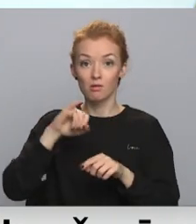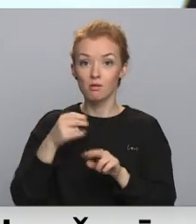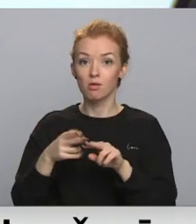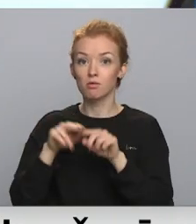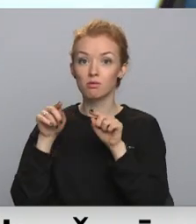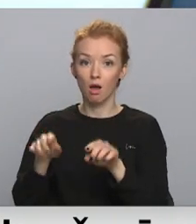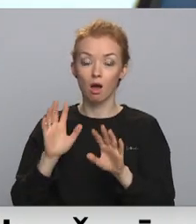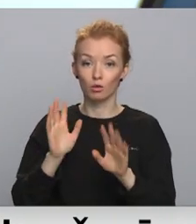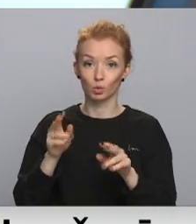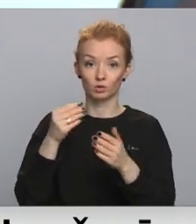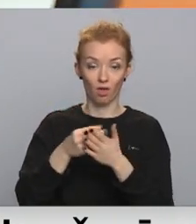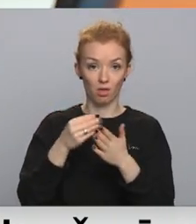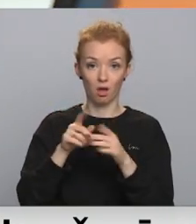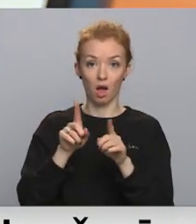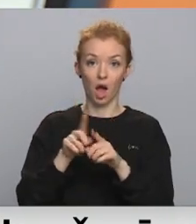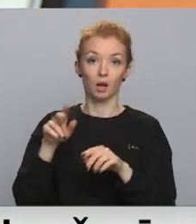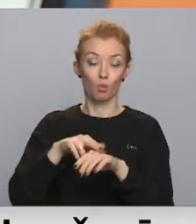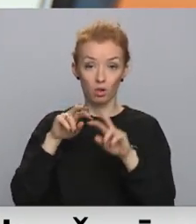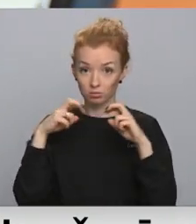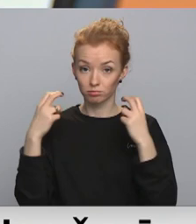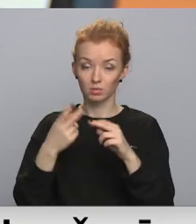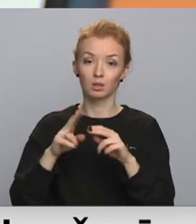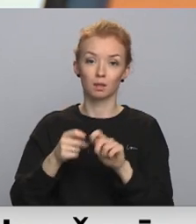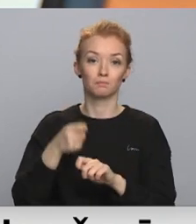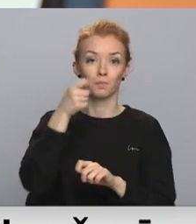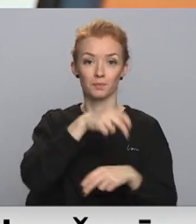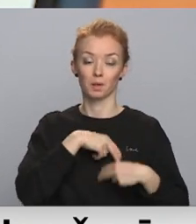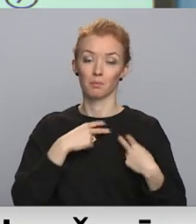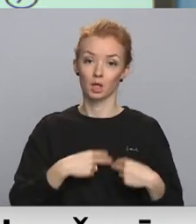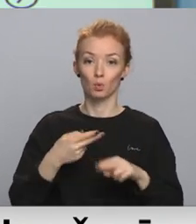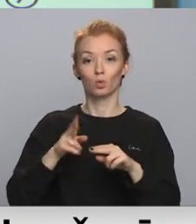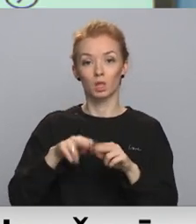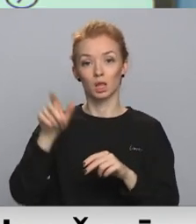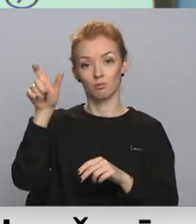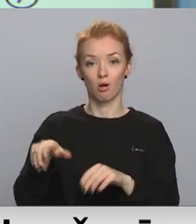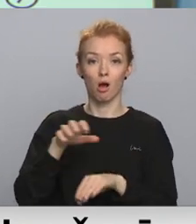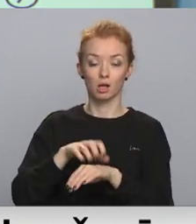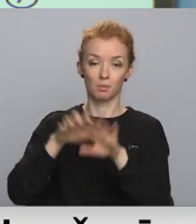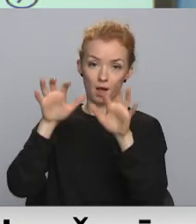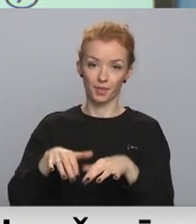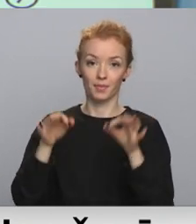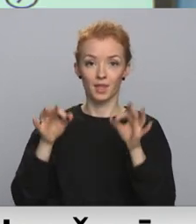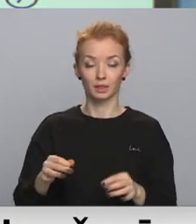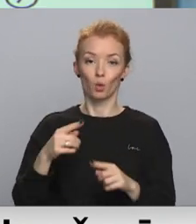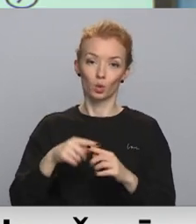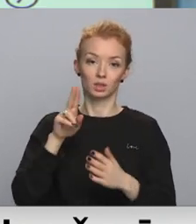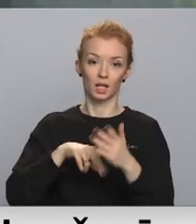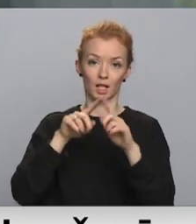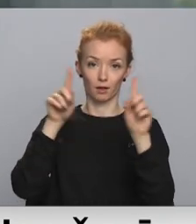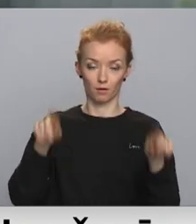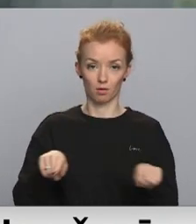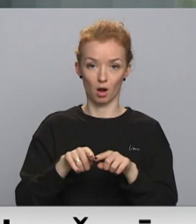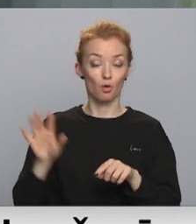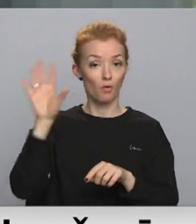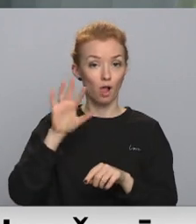sargājošo iestāžu izvērtēts, tas nonāks biedrībā un beigsies ar ārsta tiesību atņemšanu un certifikāta anulēšanu. Valsts